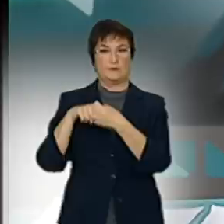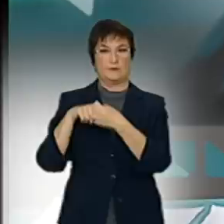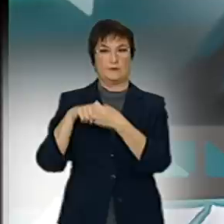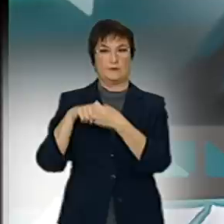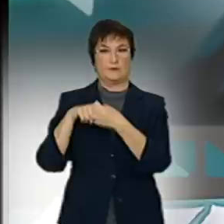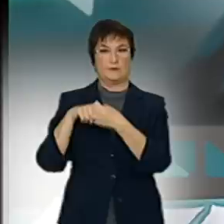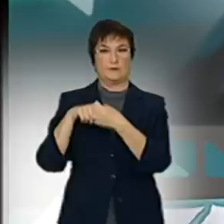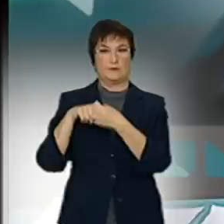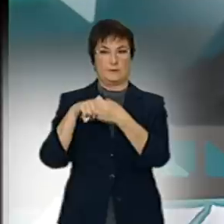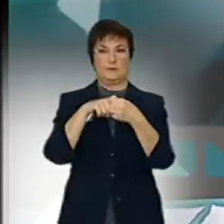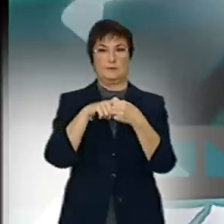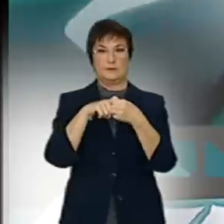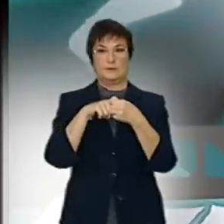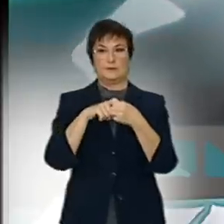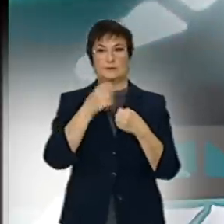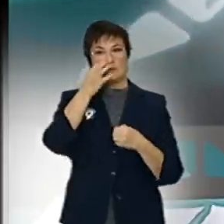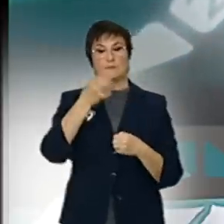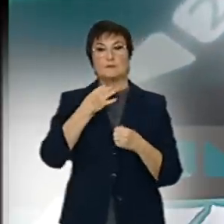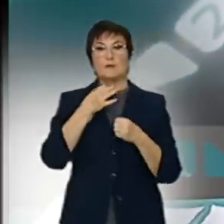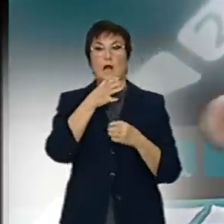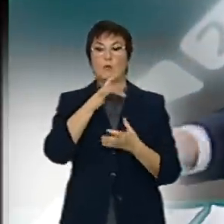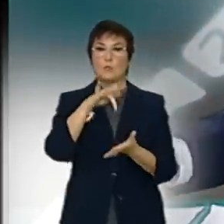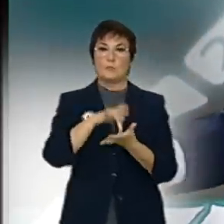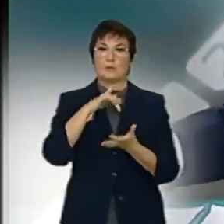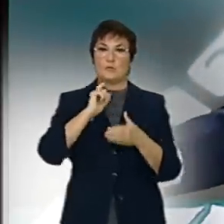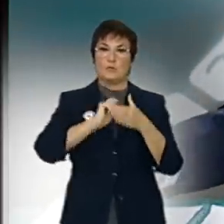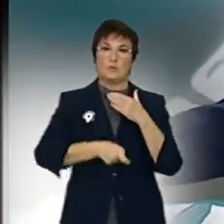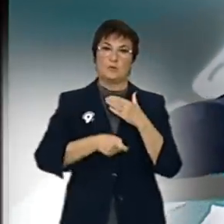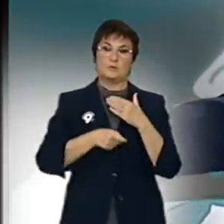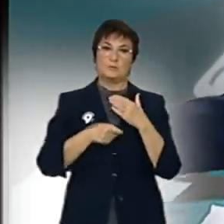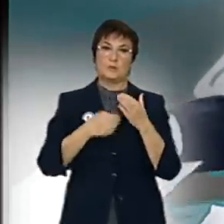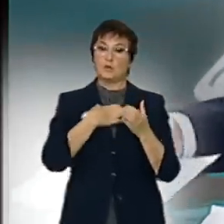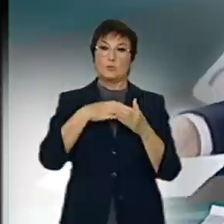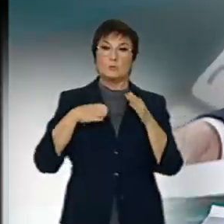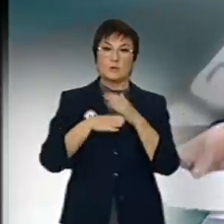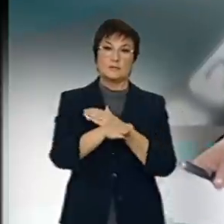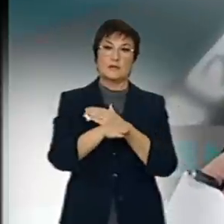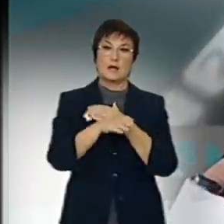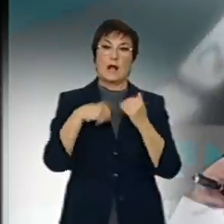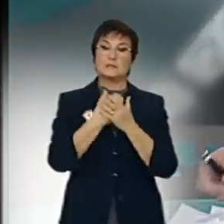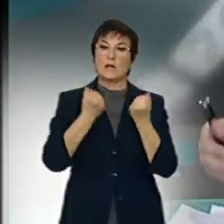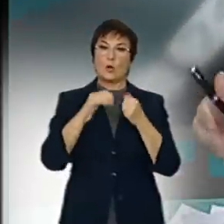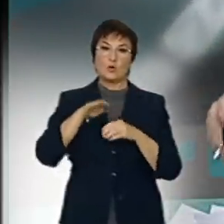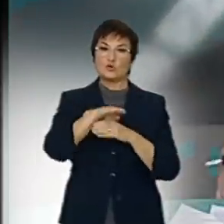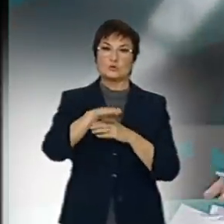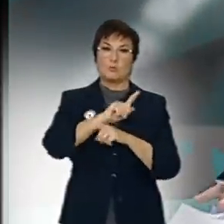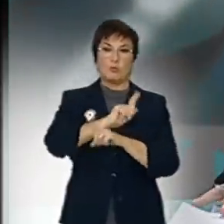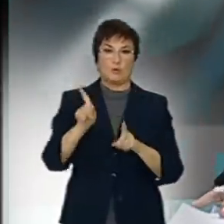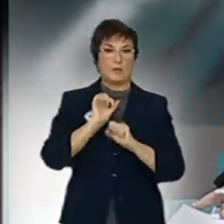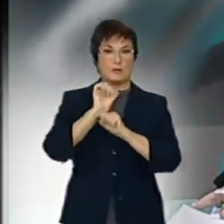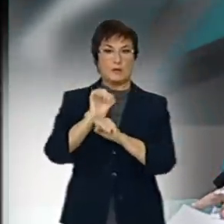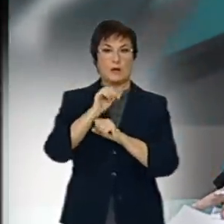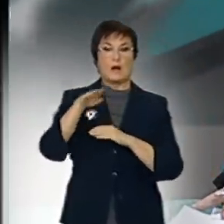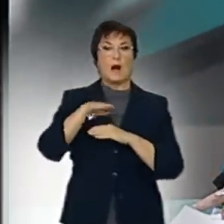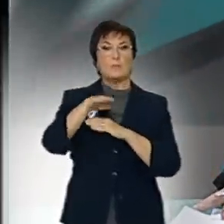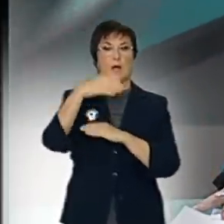I la veritat és que són moments durs, no podem ni tan sevol entrar els cotxes en el pàrquing. Hem hagut d'aparcar, hi ha